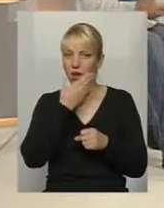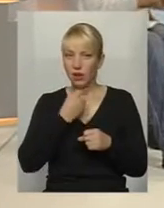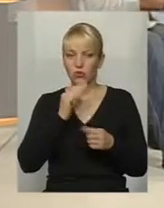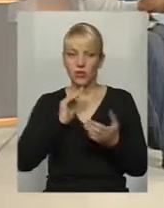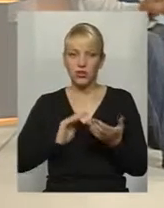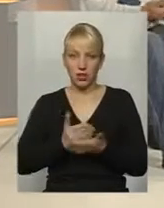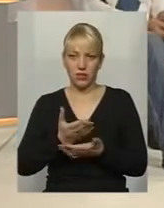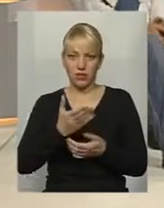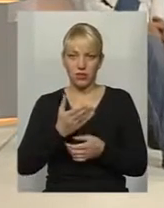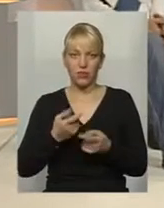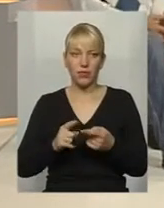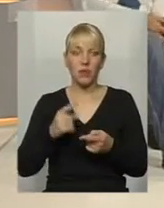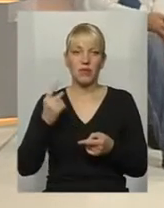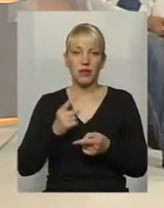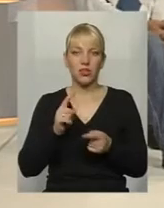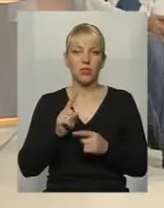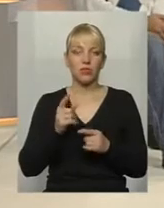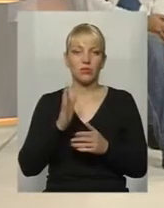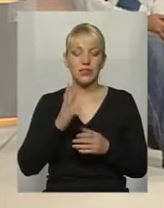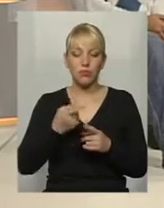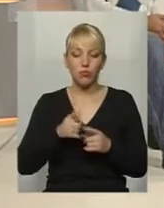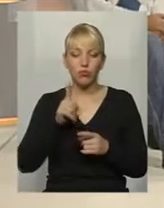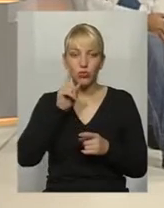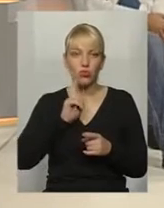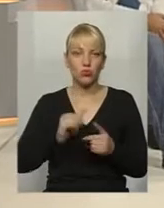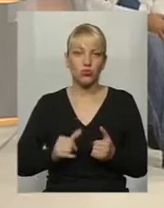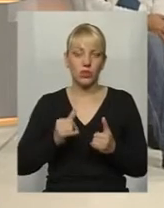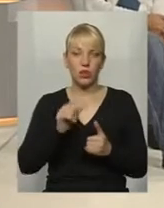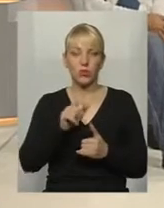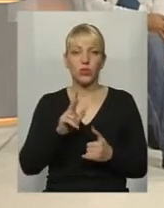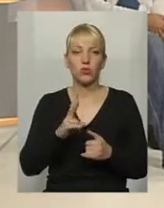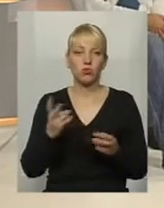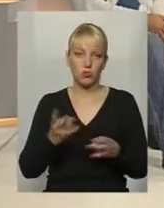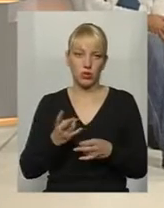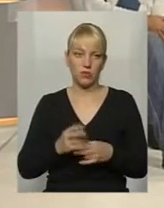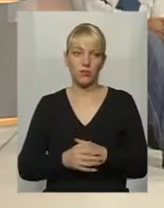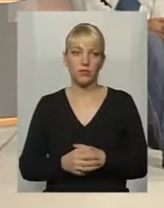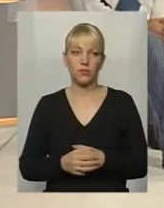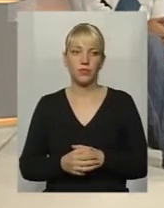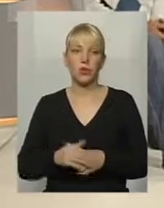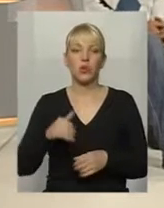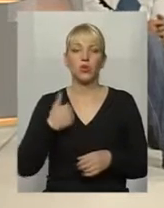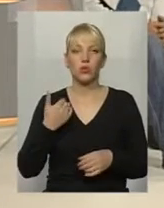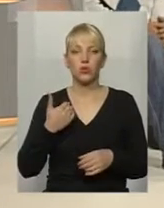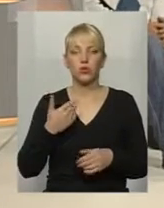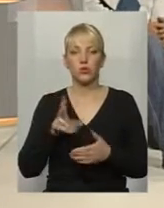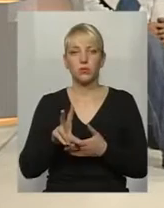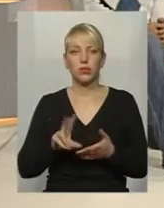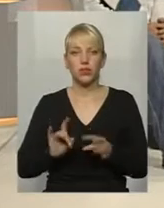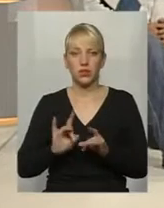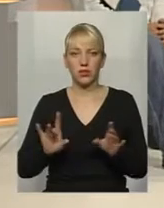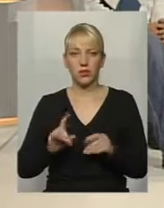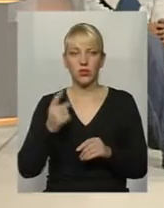Ну, і взагалі, того першого, як ми кажемо, це буде зручність для людей, яким це потрібно. Хочу новисти приклад